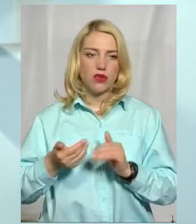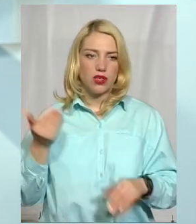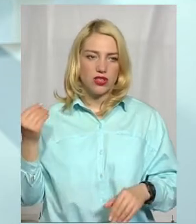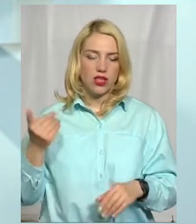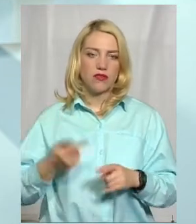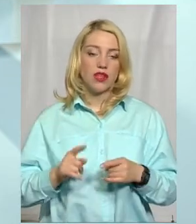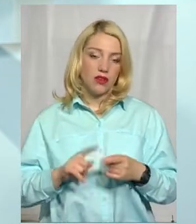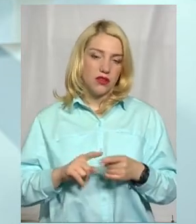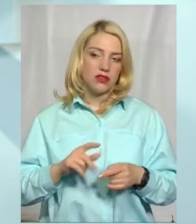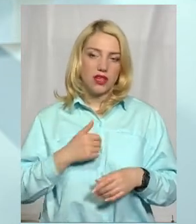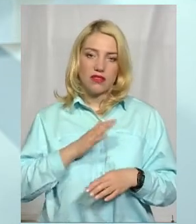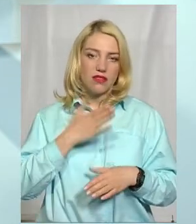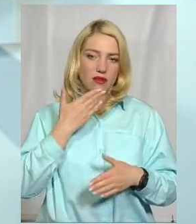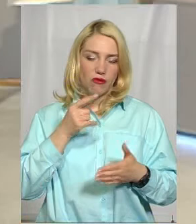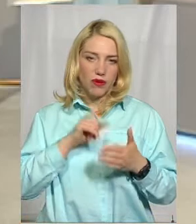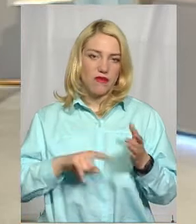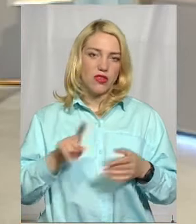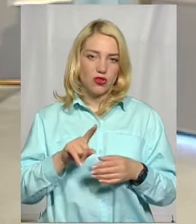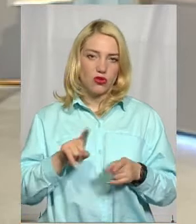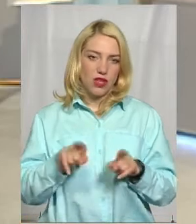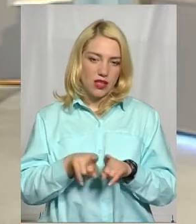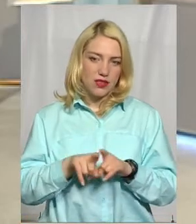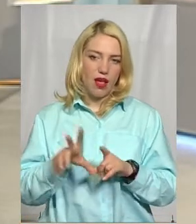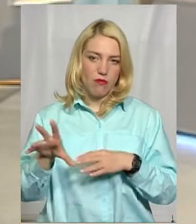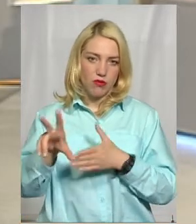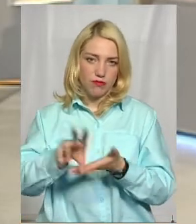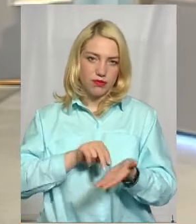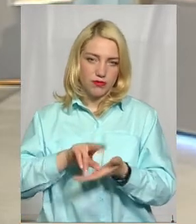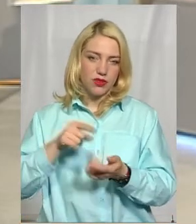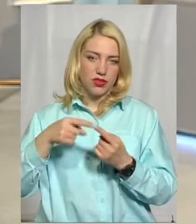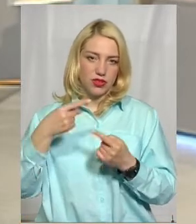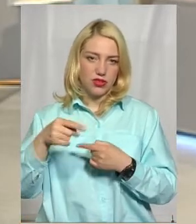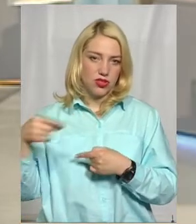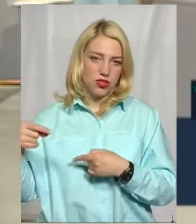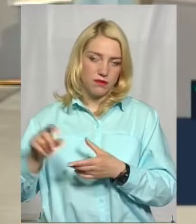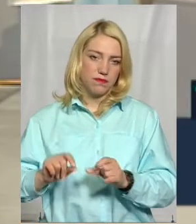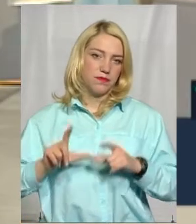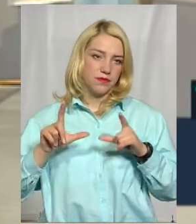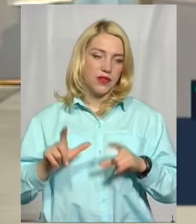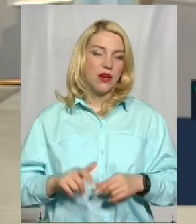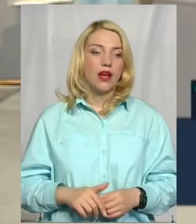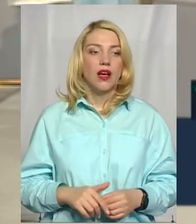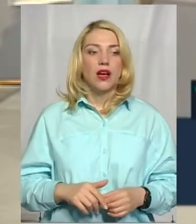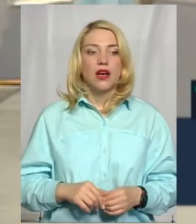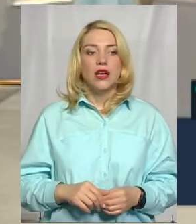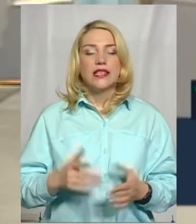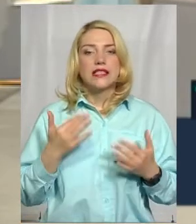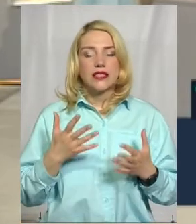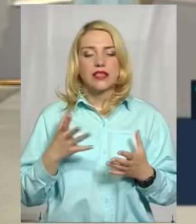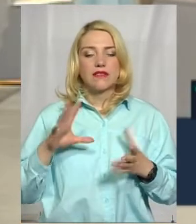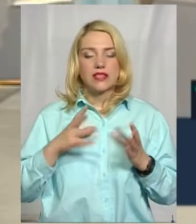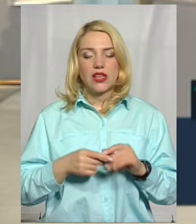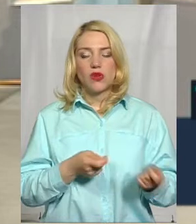не спокусилися і не підняли разом з усіма. А от скільки перевізників в районі загалом здійснюють приміські